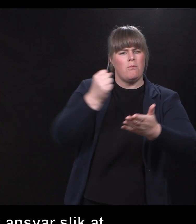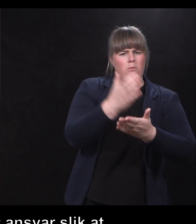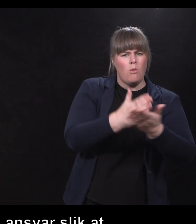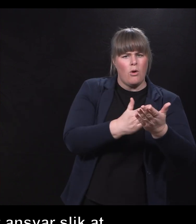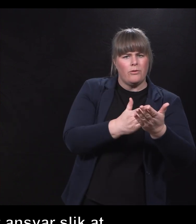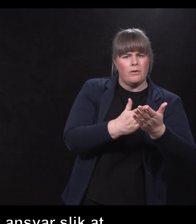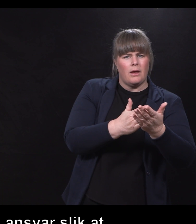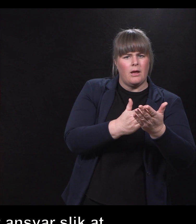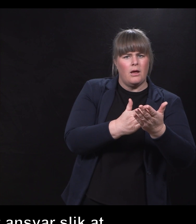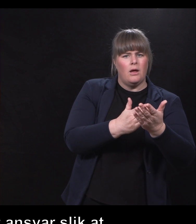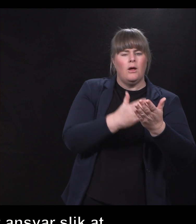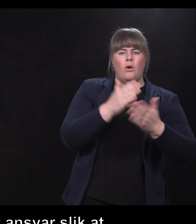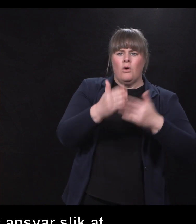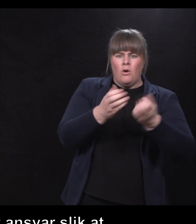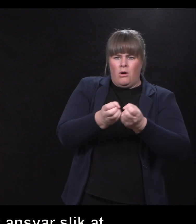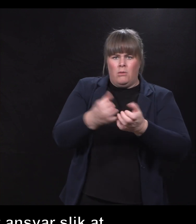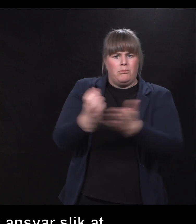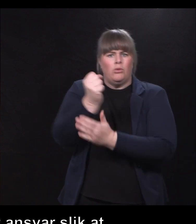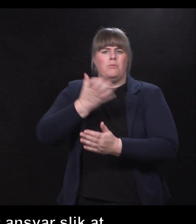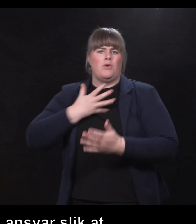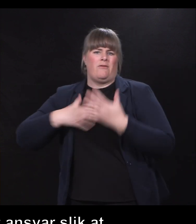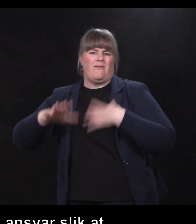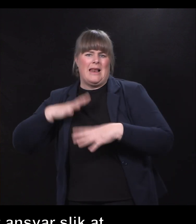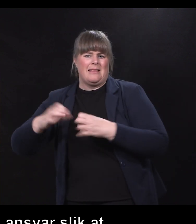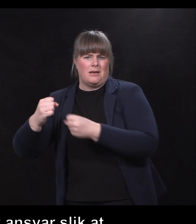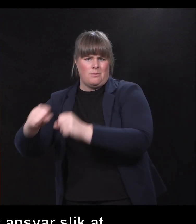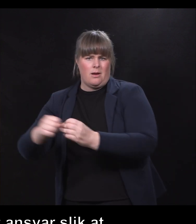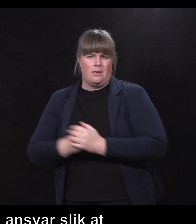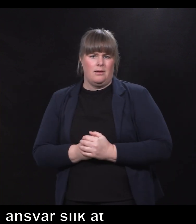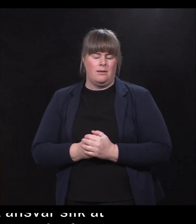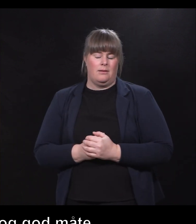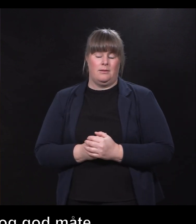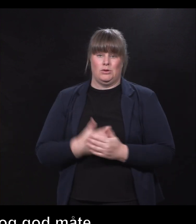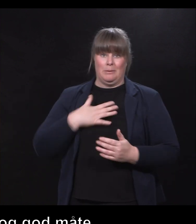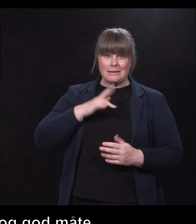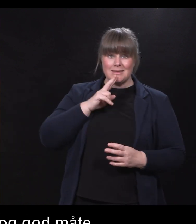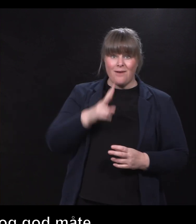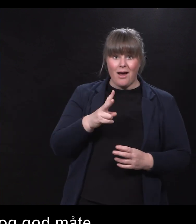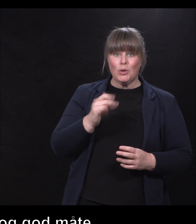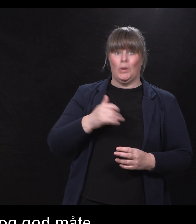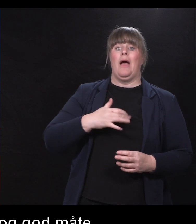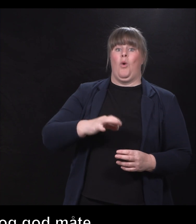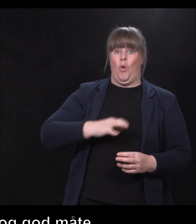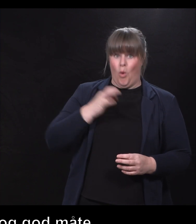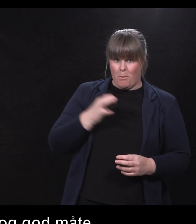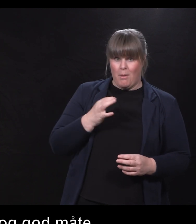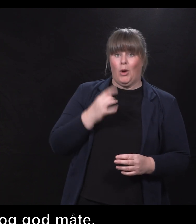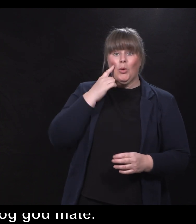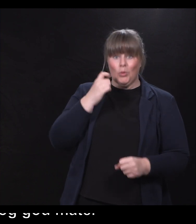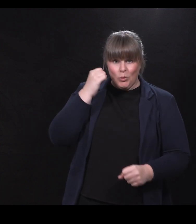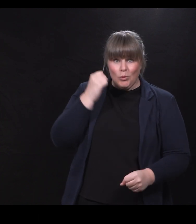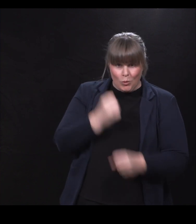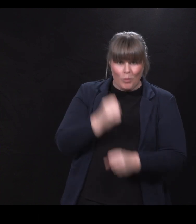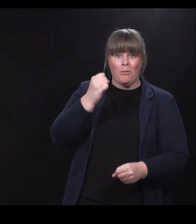enormt mye engasjement og frivillighet. Så i svaret er vel, jeg håper virkelig det, og jeg tror det også. Ja, ikke sant?